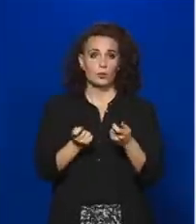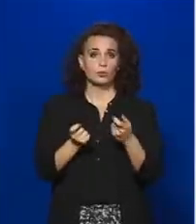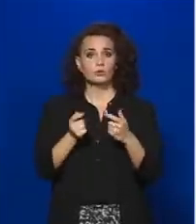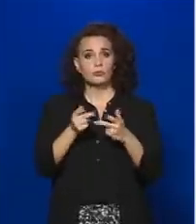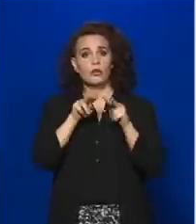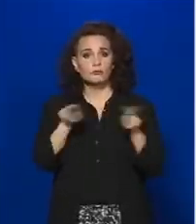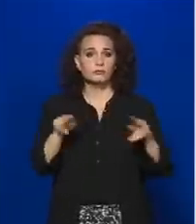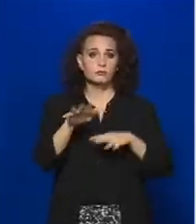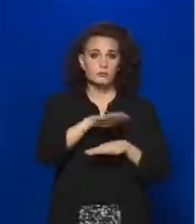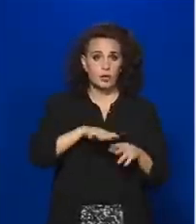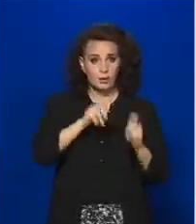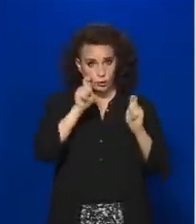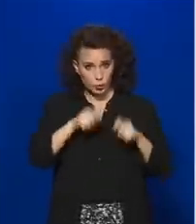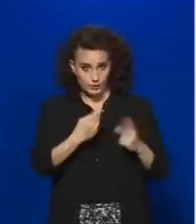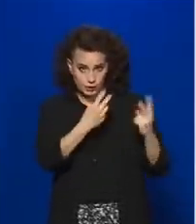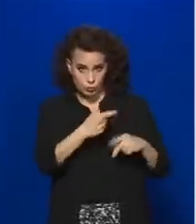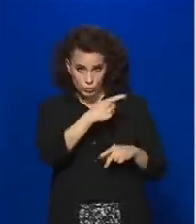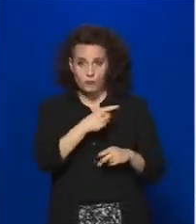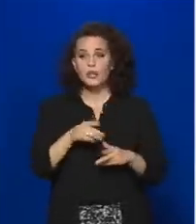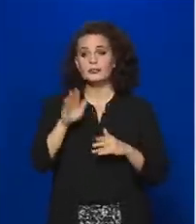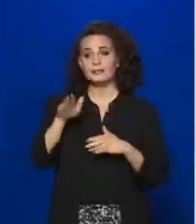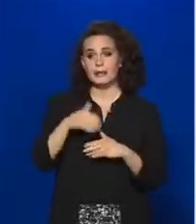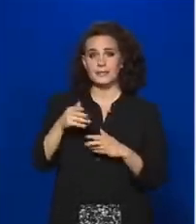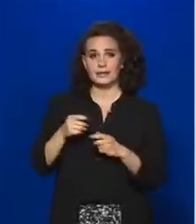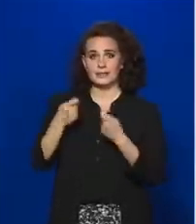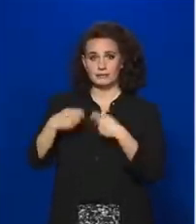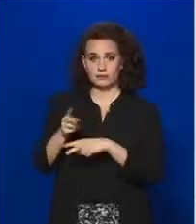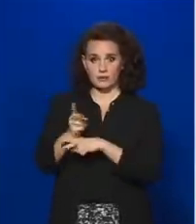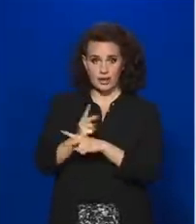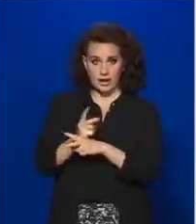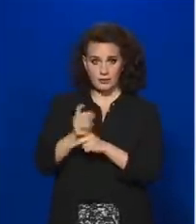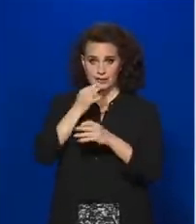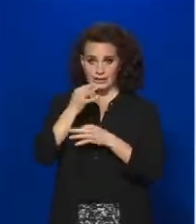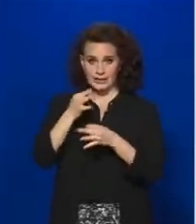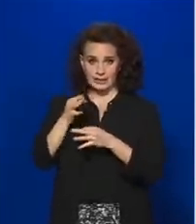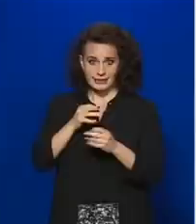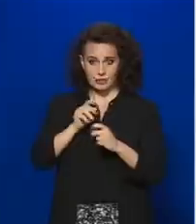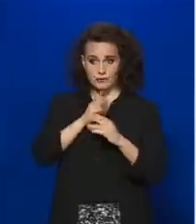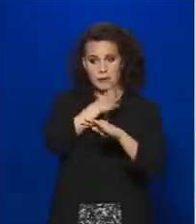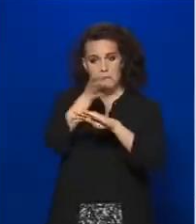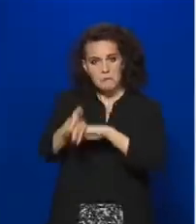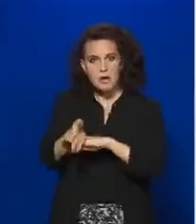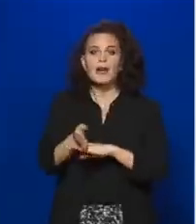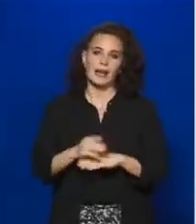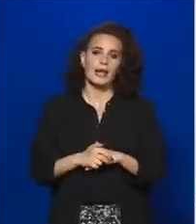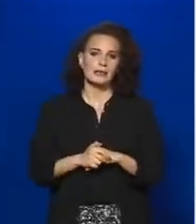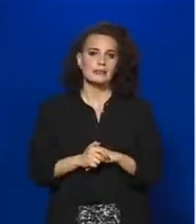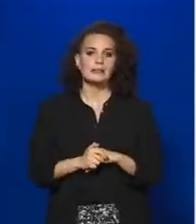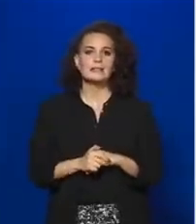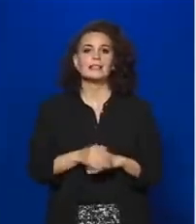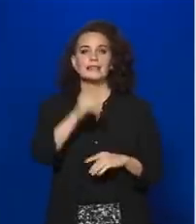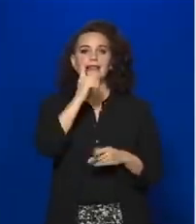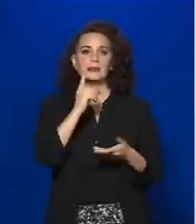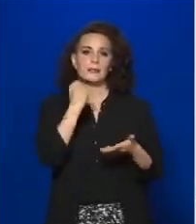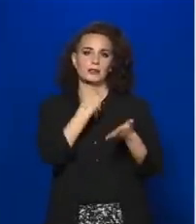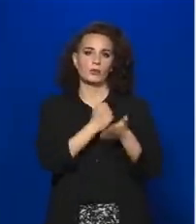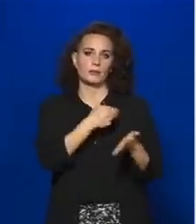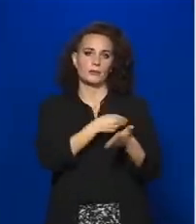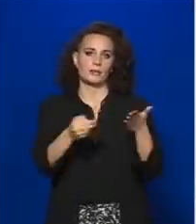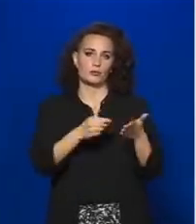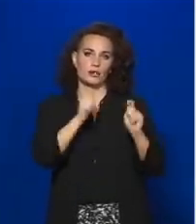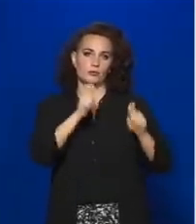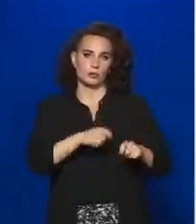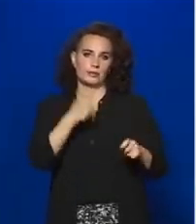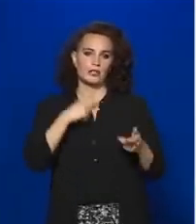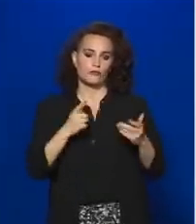pedig egy nemzeti tagállami kérdésben hoz döntést, ez egy legitim vizsgálat, és a Német Alkotmánybíróság döntése ezt támasztotta alá. A ma